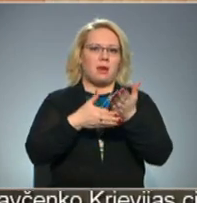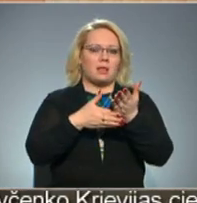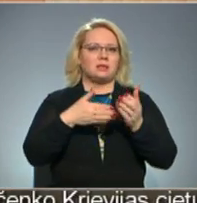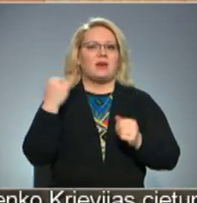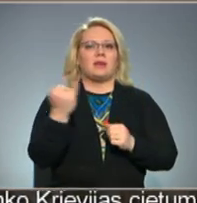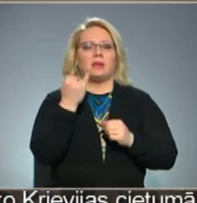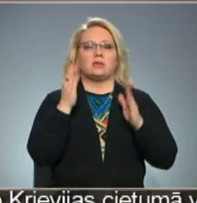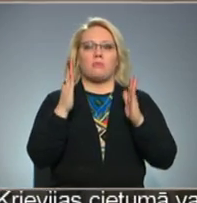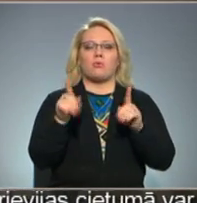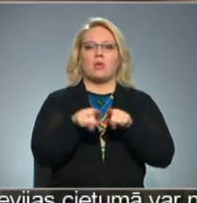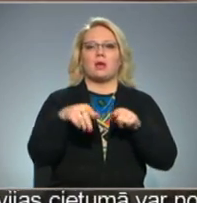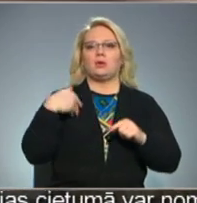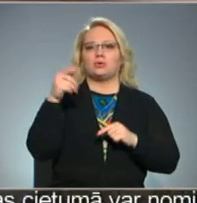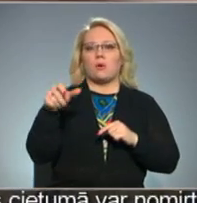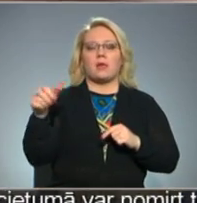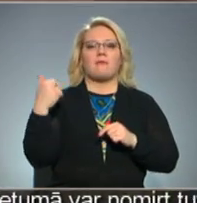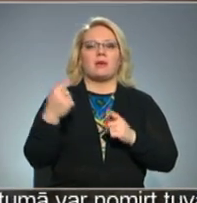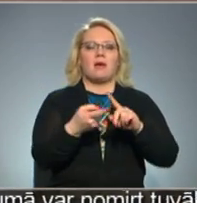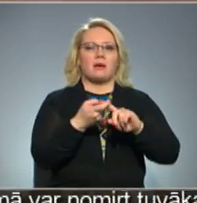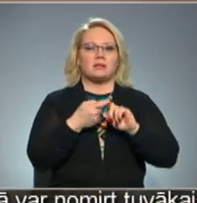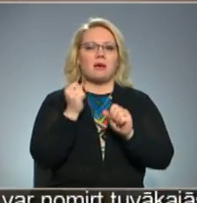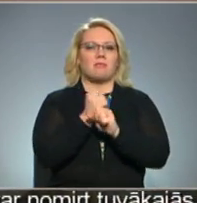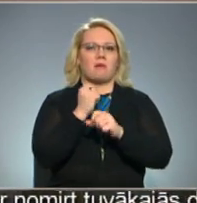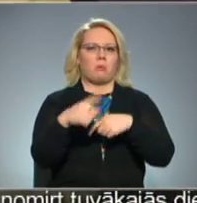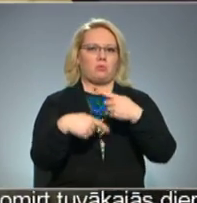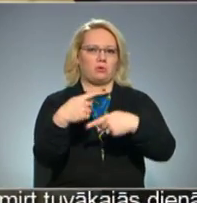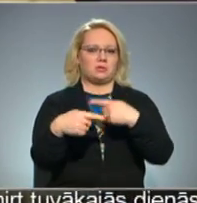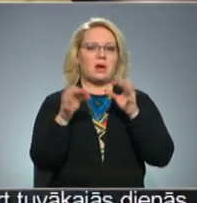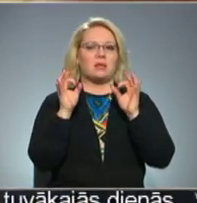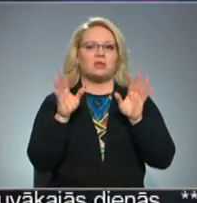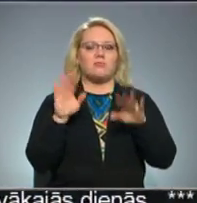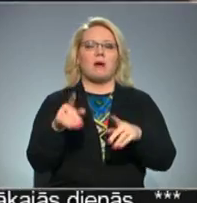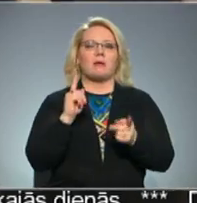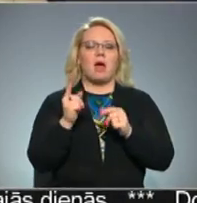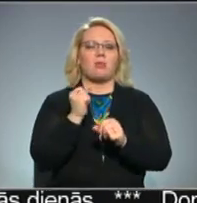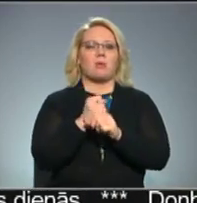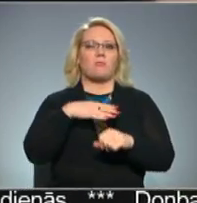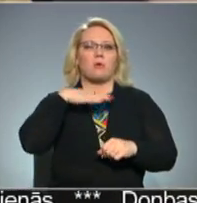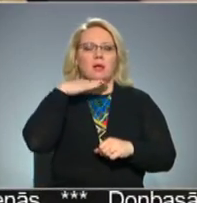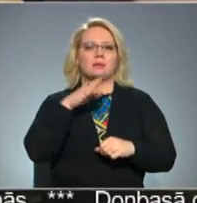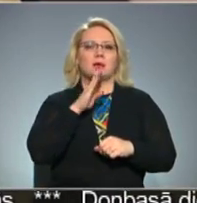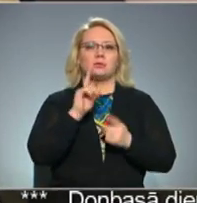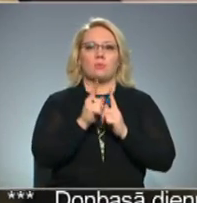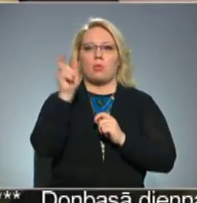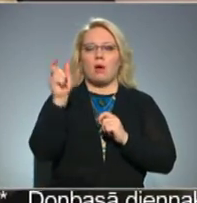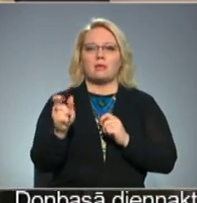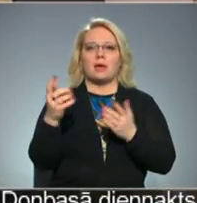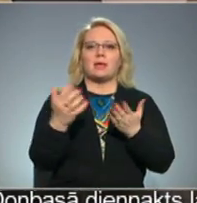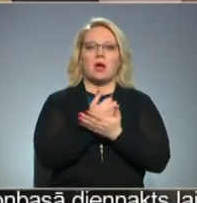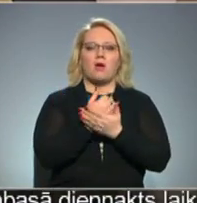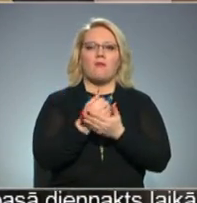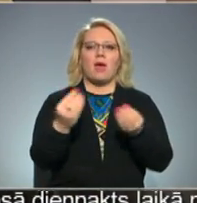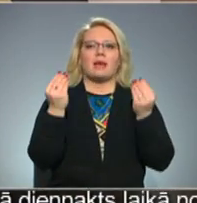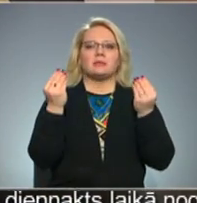lai interesanti būtu arī skolēniem, viņi jau iesaista darbu procesā. Tieši par reālo darbu klasē Lienas sabuli šogad arī ieguvus